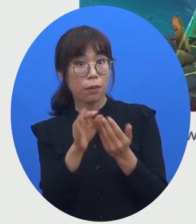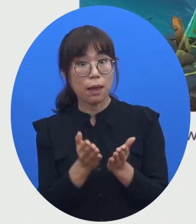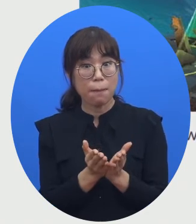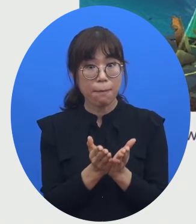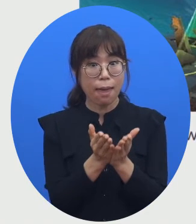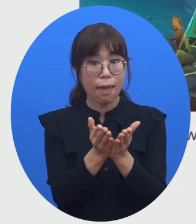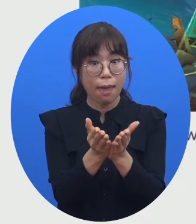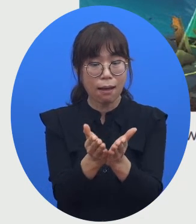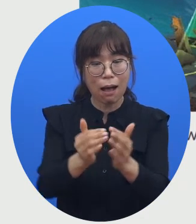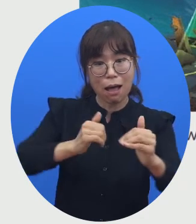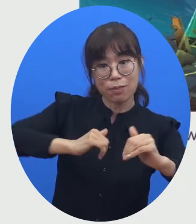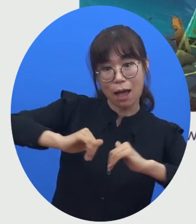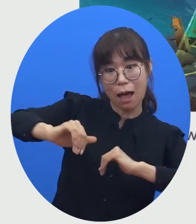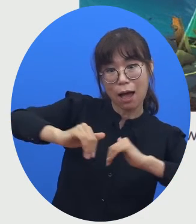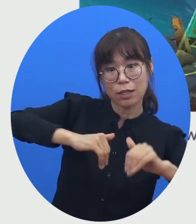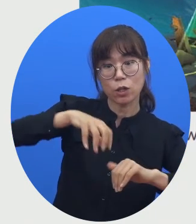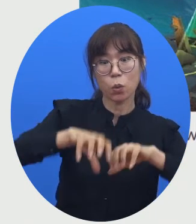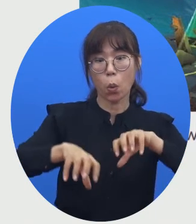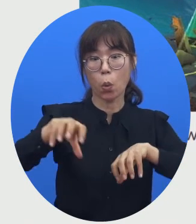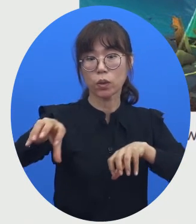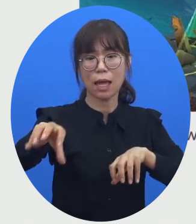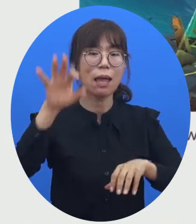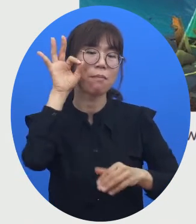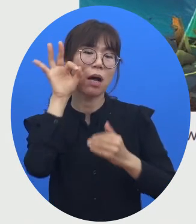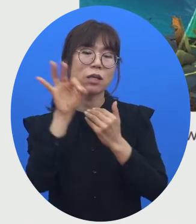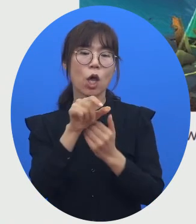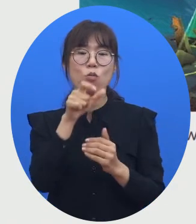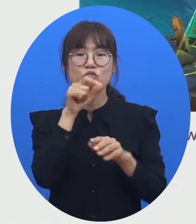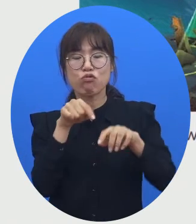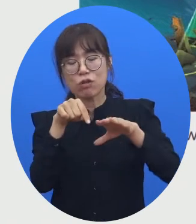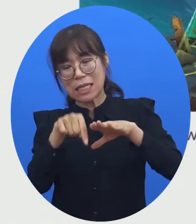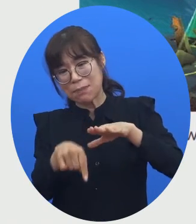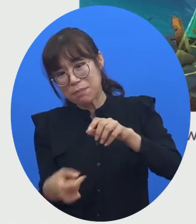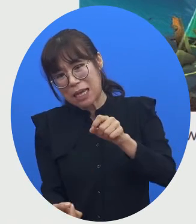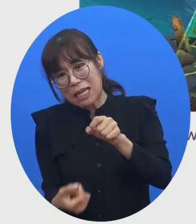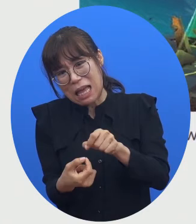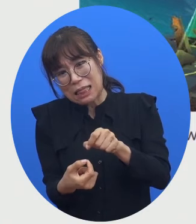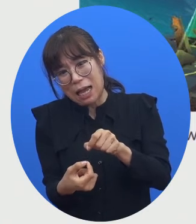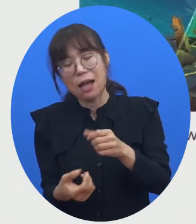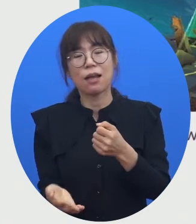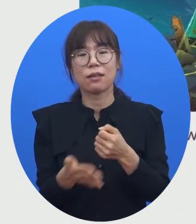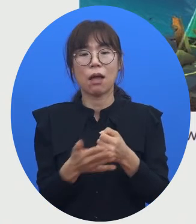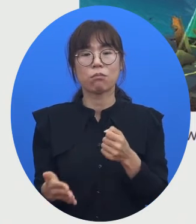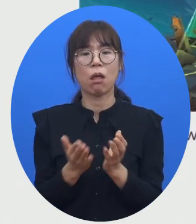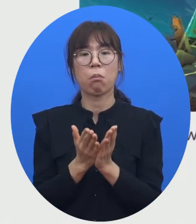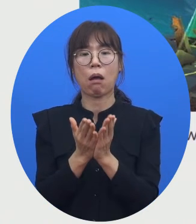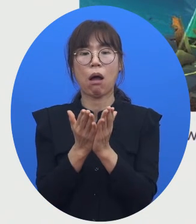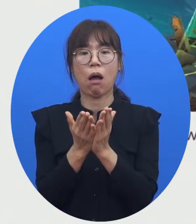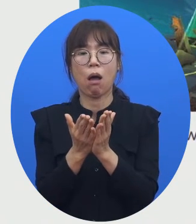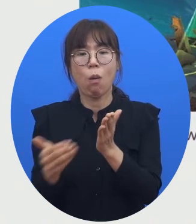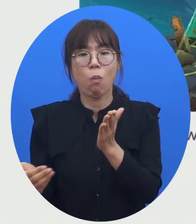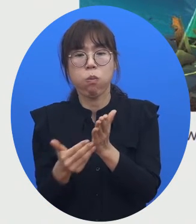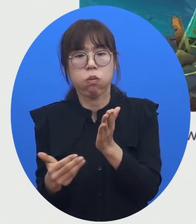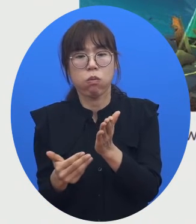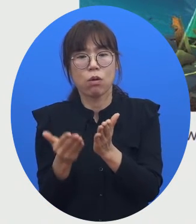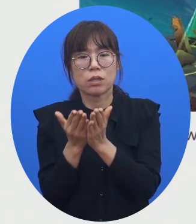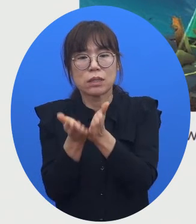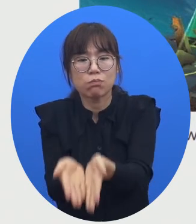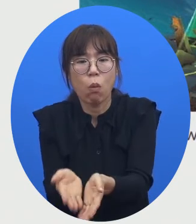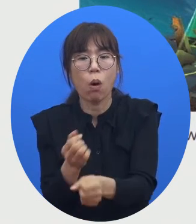경로상에 혹시나 수심이 매우 얕아서 배가 지나가다가 침몰할 수 있다든지 아니면